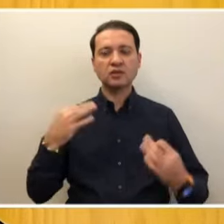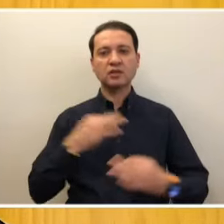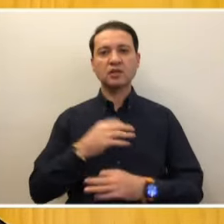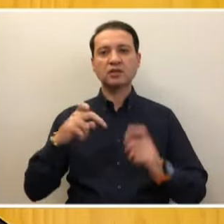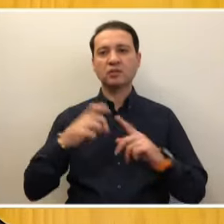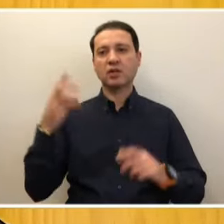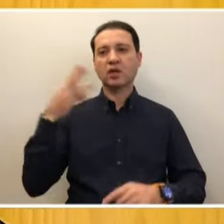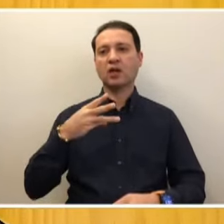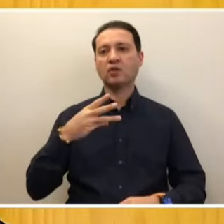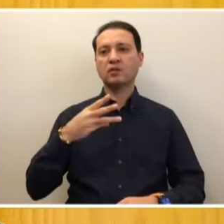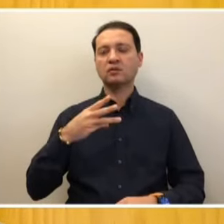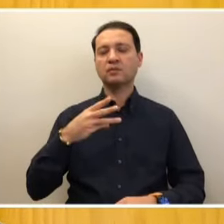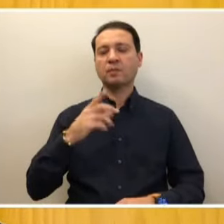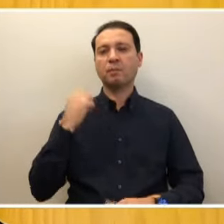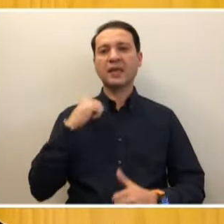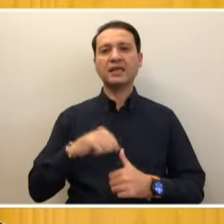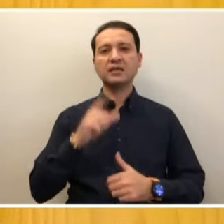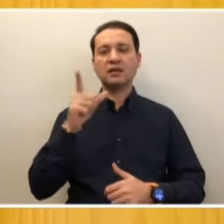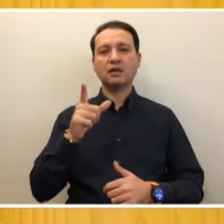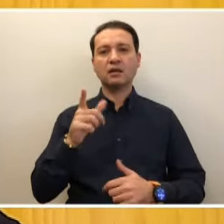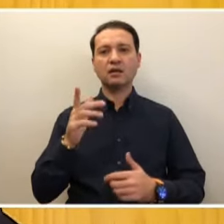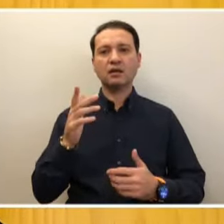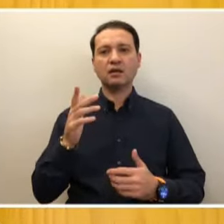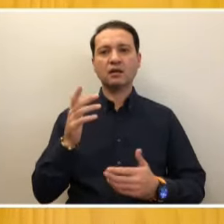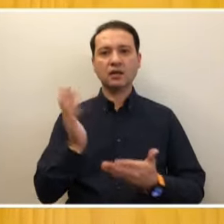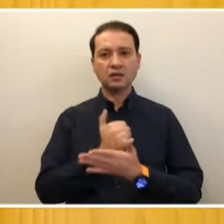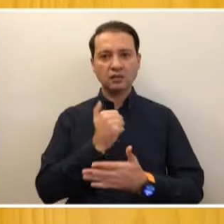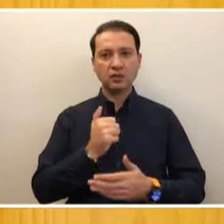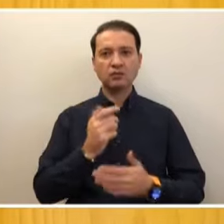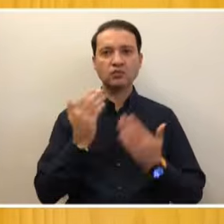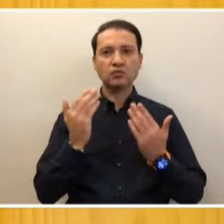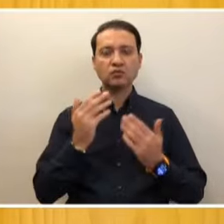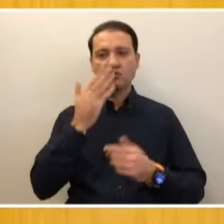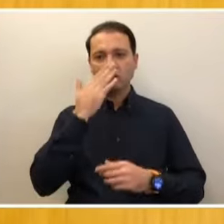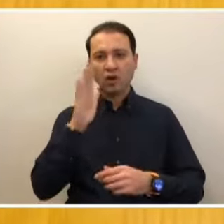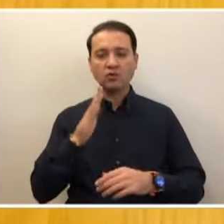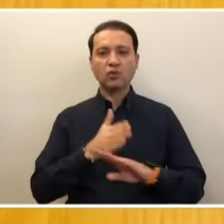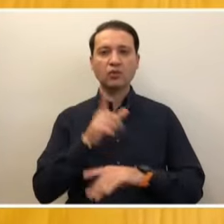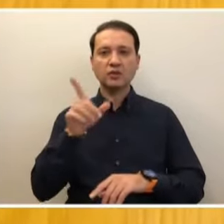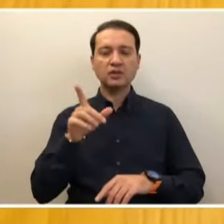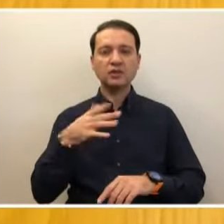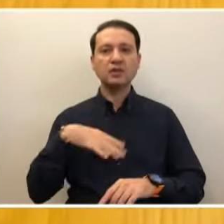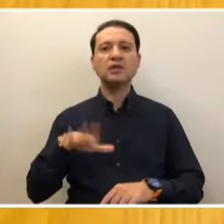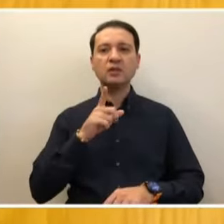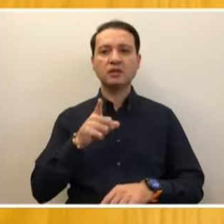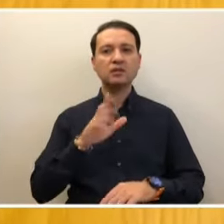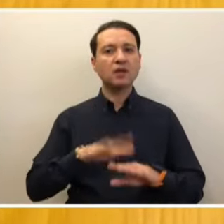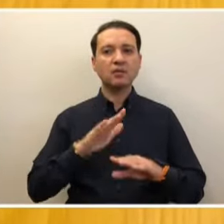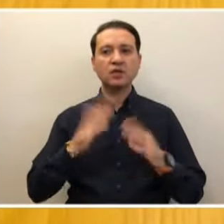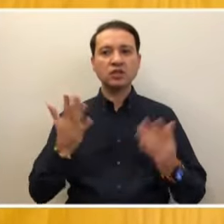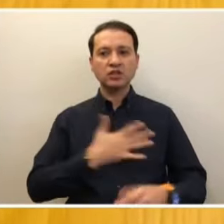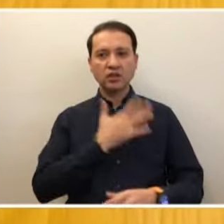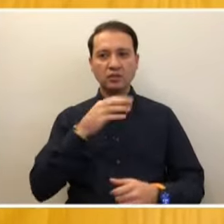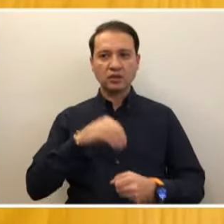Erdoğan'ın bir kez daha seçilmesi doğal ve doğru bir tercih değil midir? Ne yapacağız? CHP'nin içinde